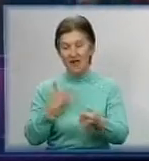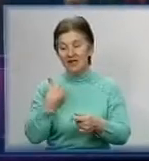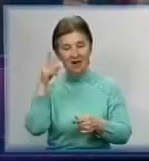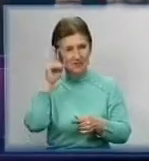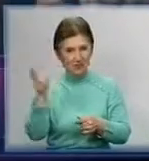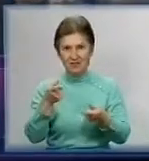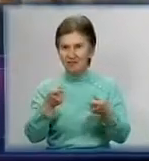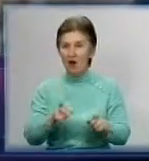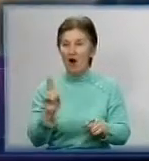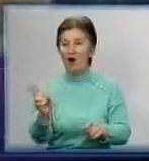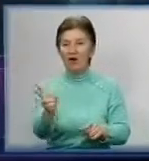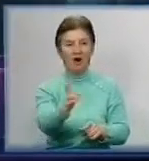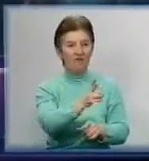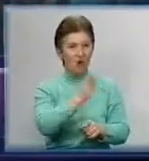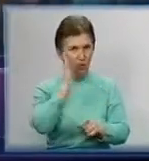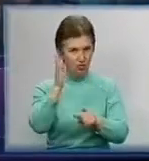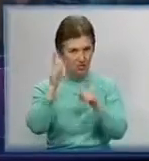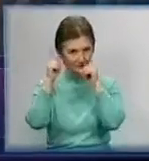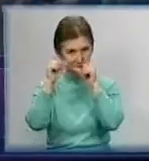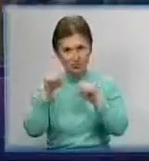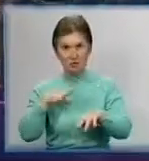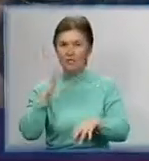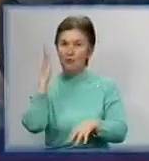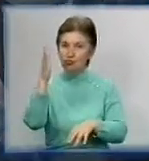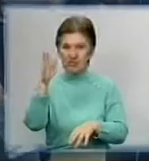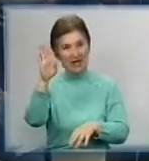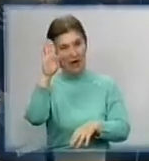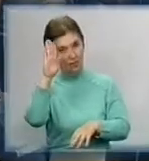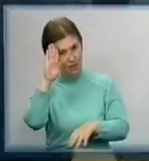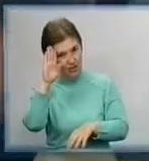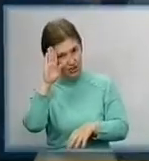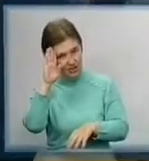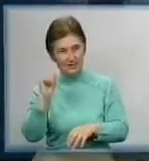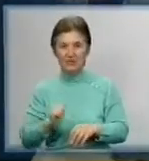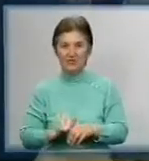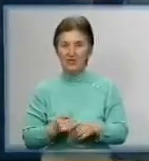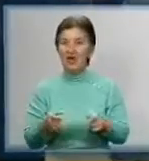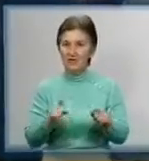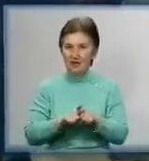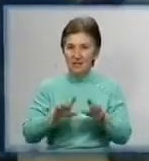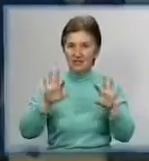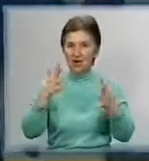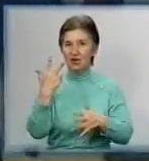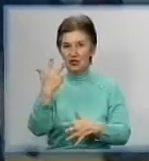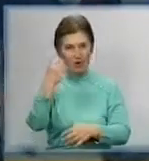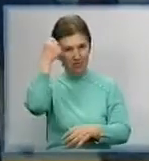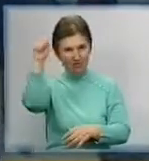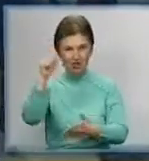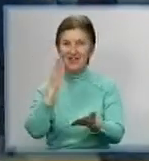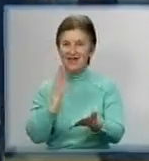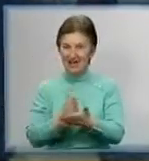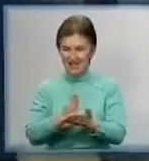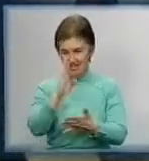кого я буду фотографувати. Може би, це буде мужчина, яких я боюсь фотографувати. Так і сталося. Серед трьох переможців є чоловік.